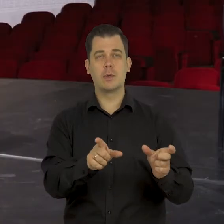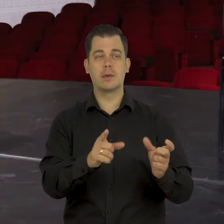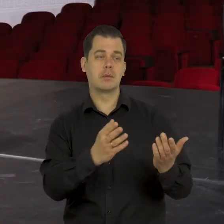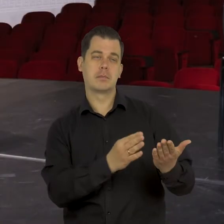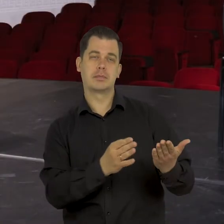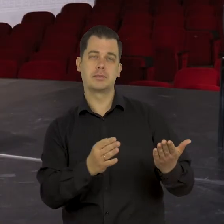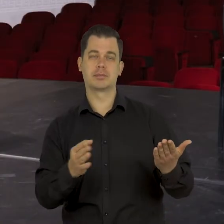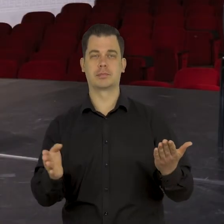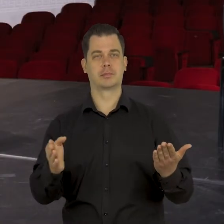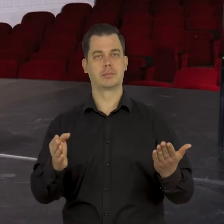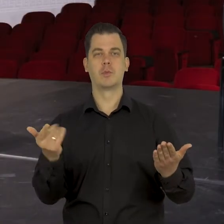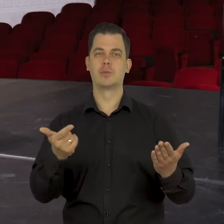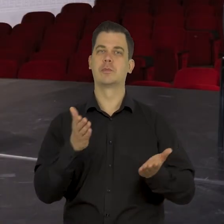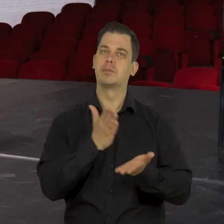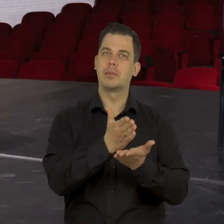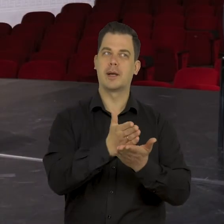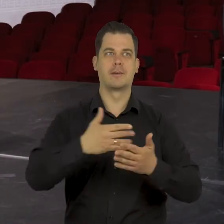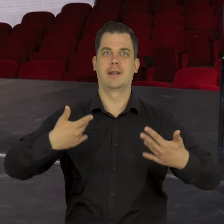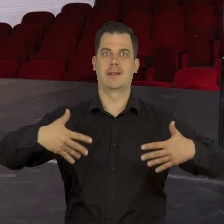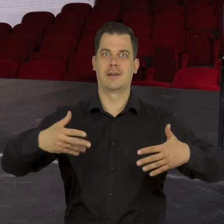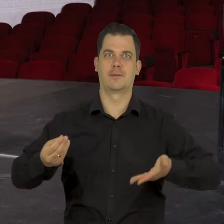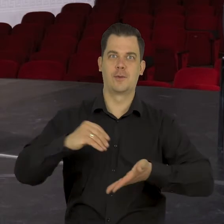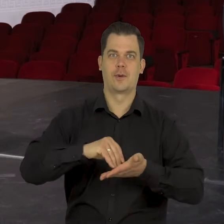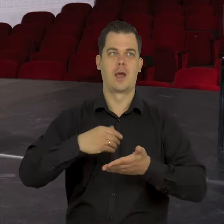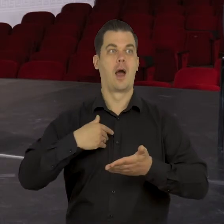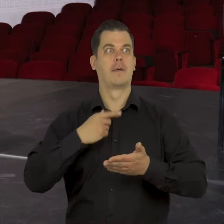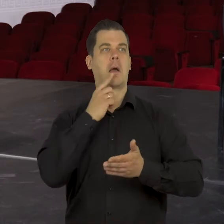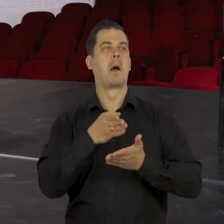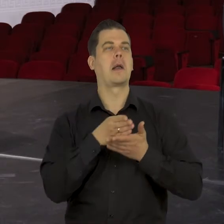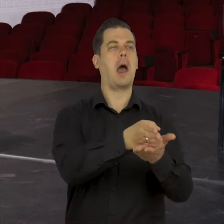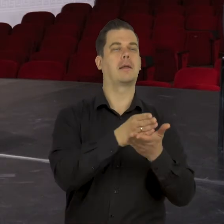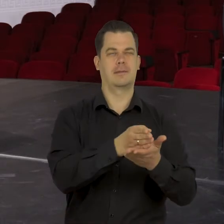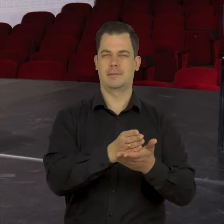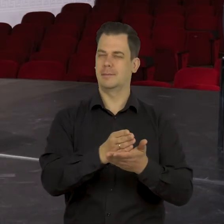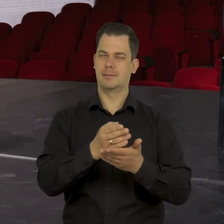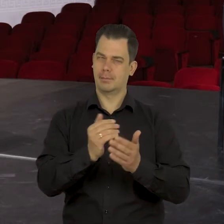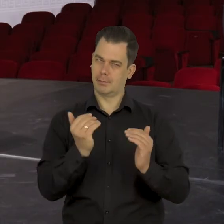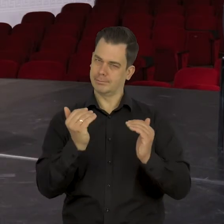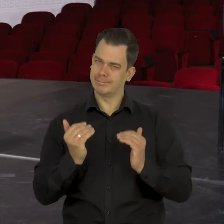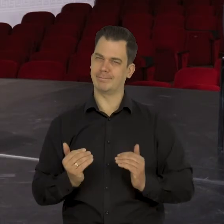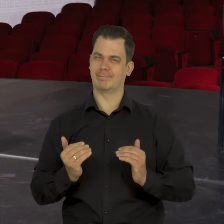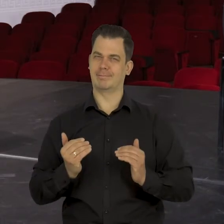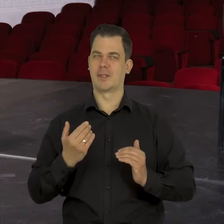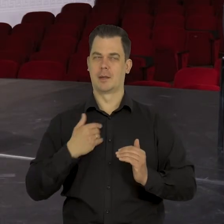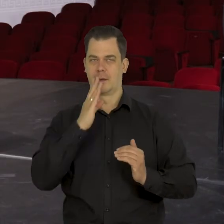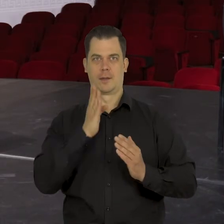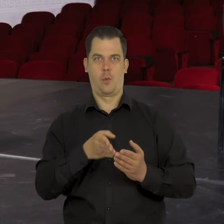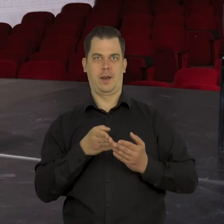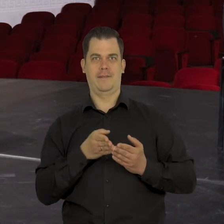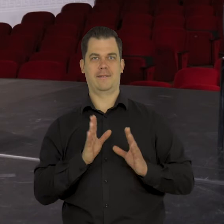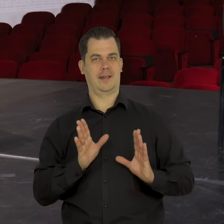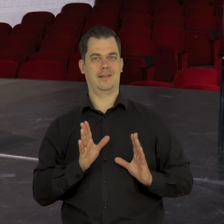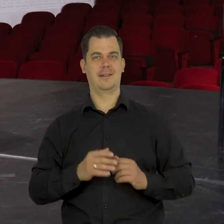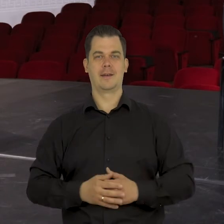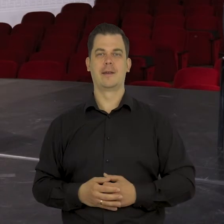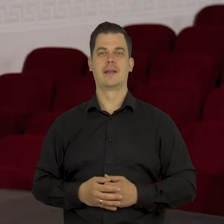pilnować i pomagać. Przede wszystkim pomagać, nie stresować, nie narzucać się, być niewidzialnym. Dlatego